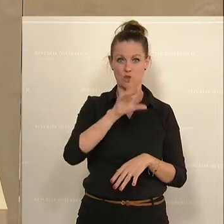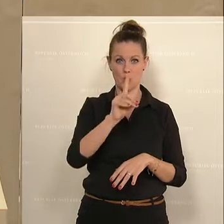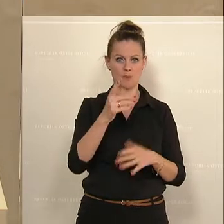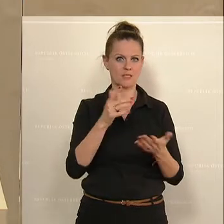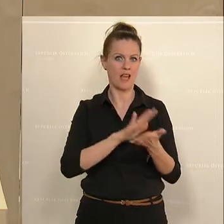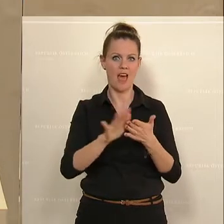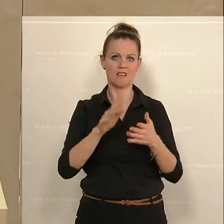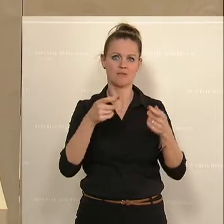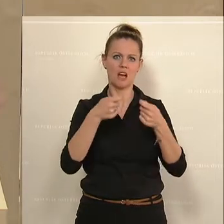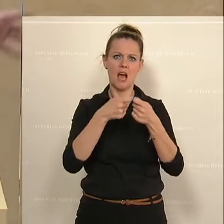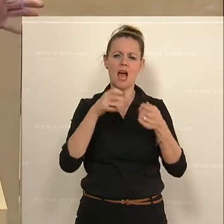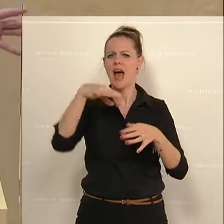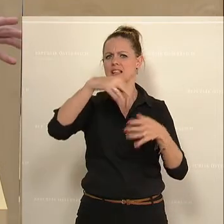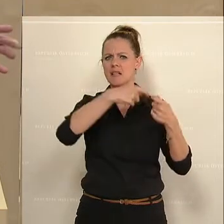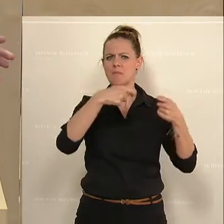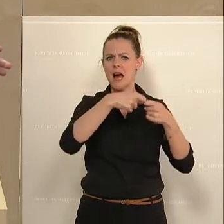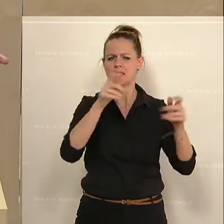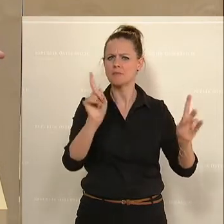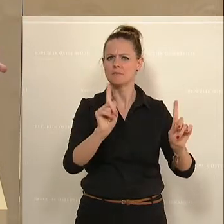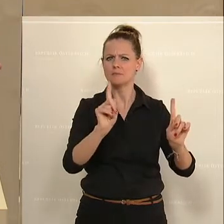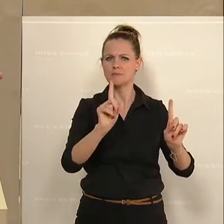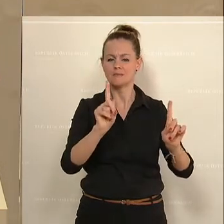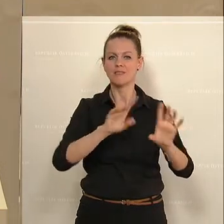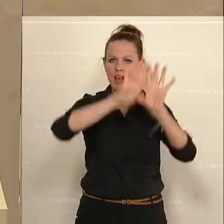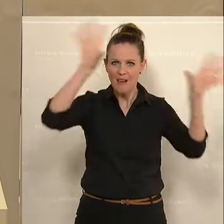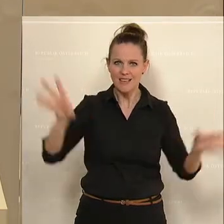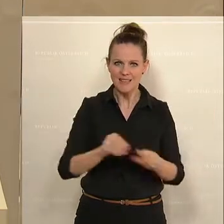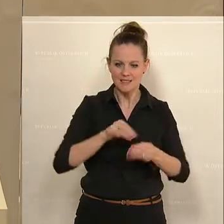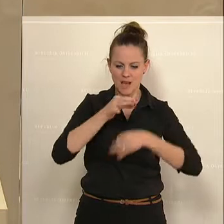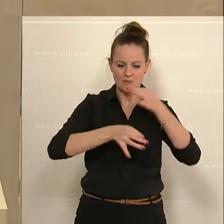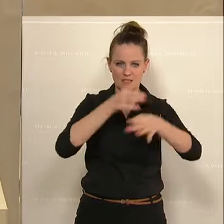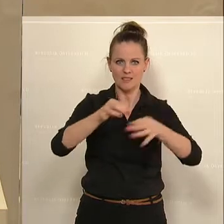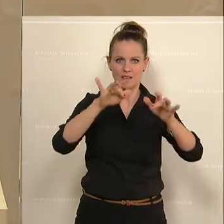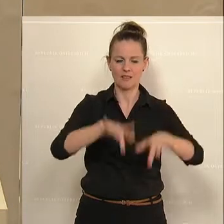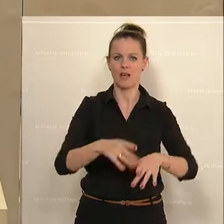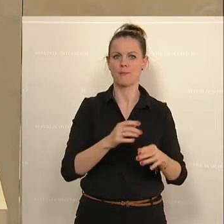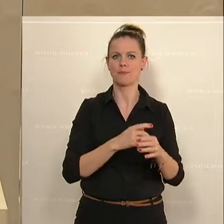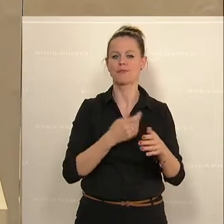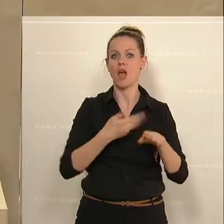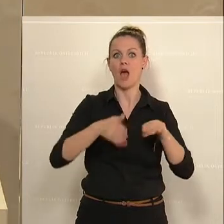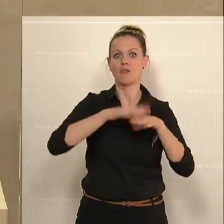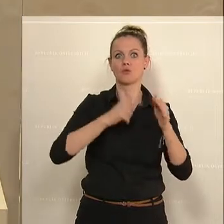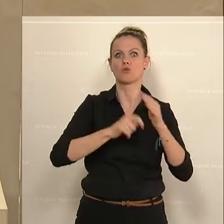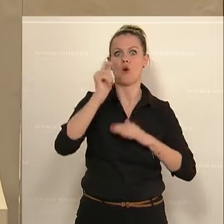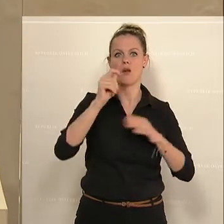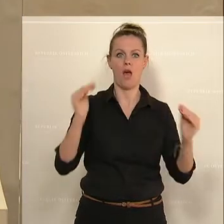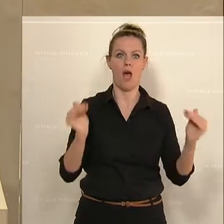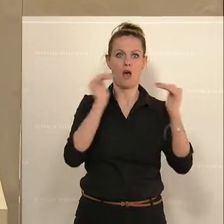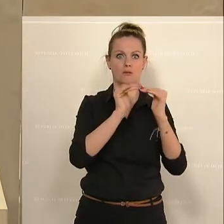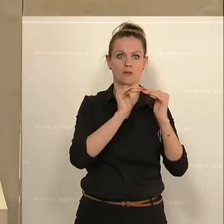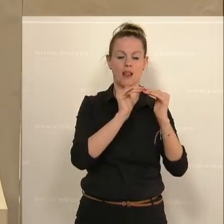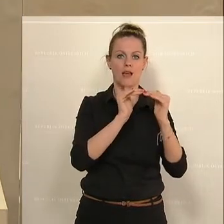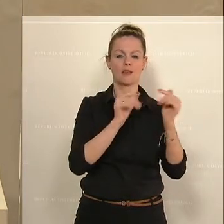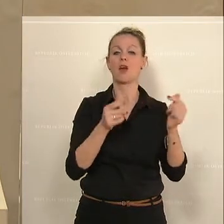Einzelmaßnahmen, sondern wir haben gesamtheitliche Strategien. Nehmen Sie den Teuerungsausgleich her, nehmen Sie die